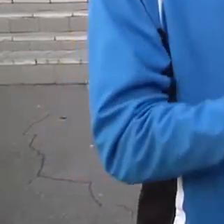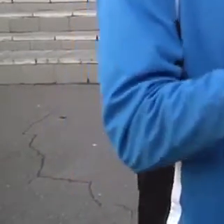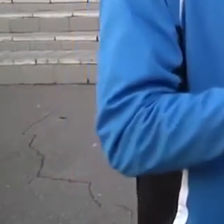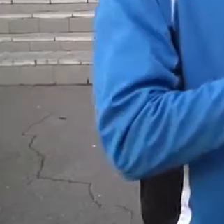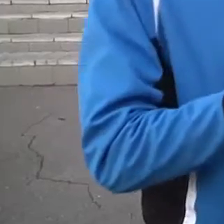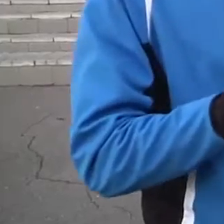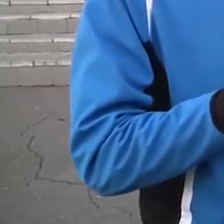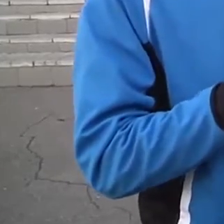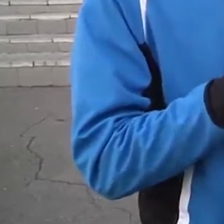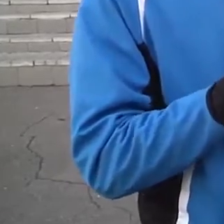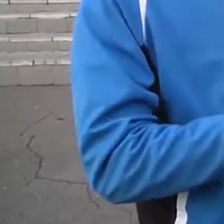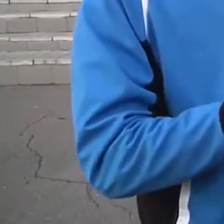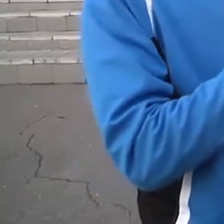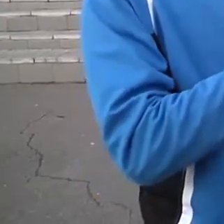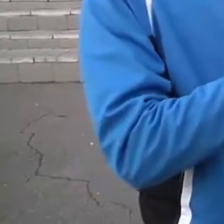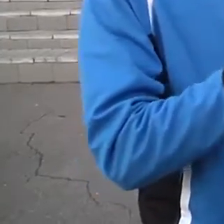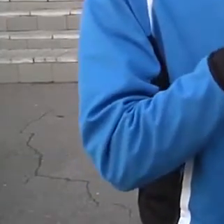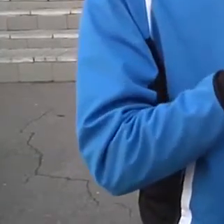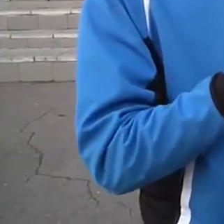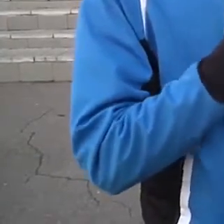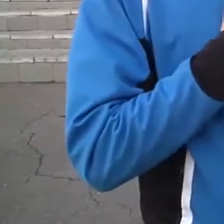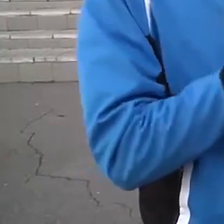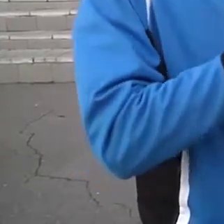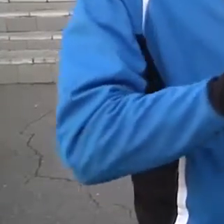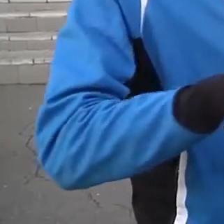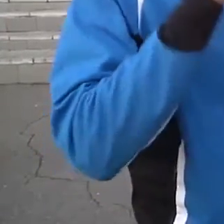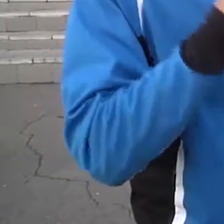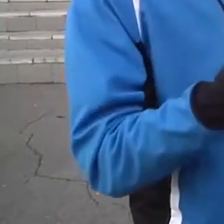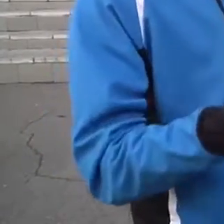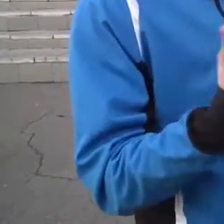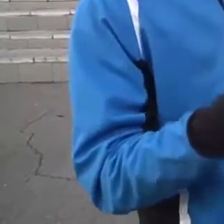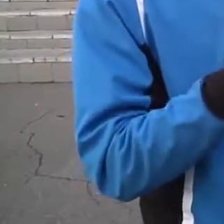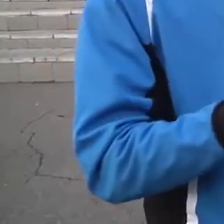Не лінуватися, працювати, спокійно.